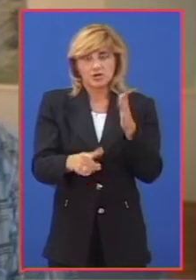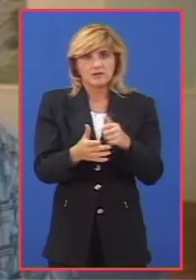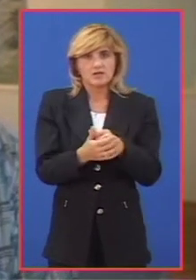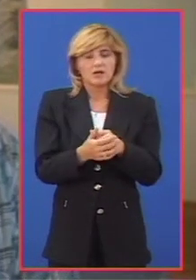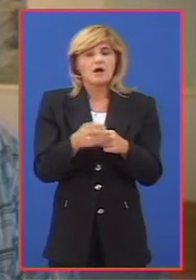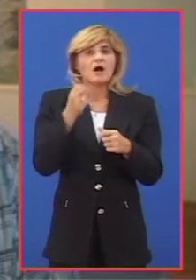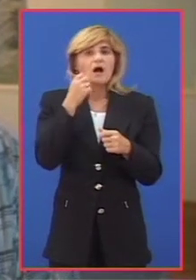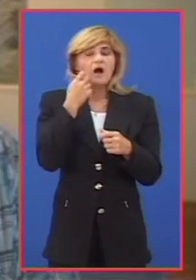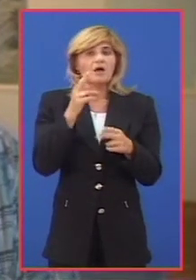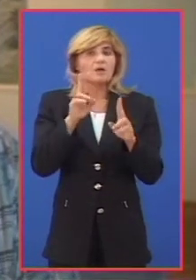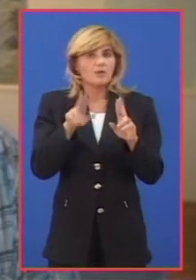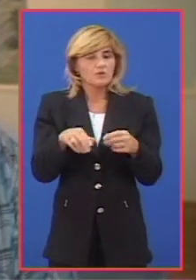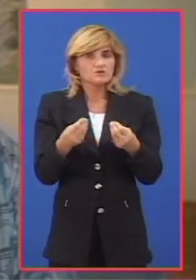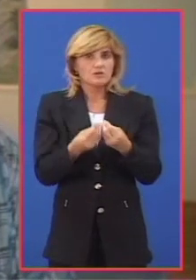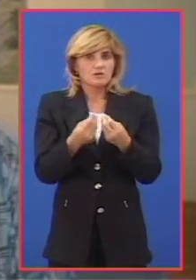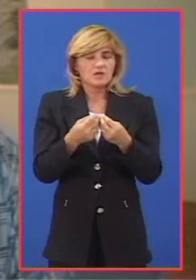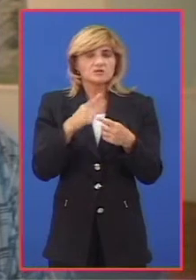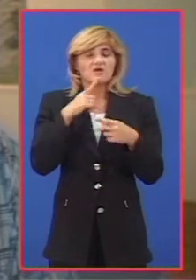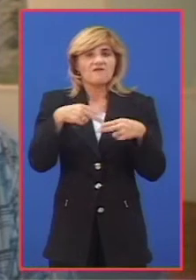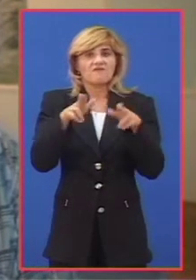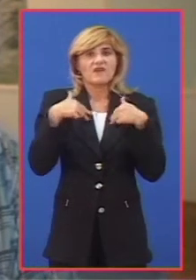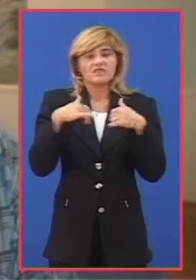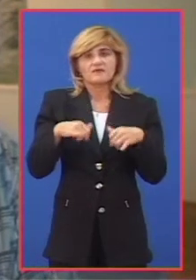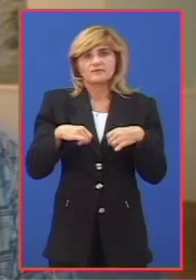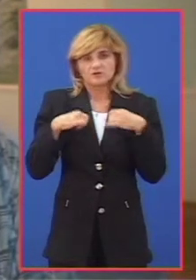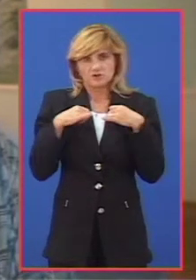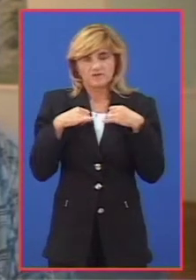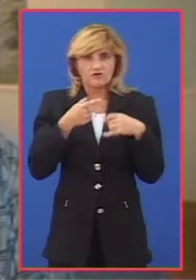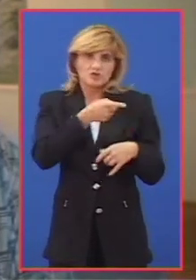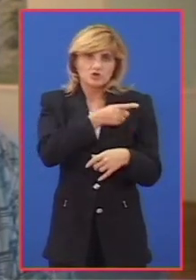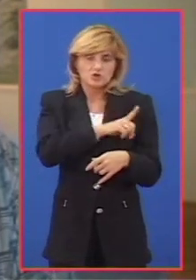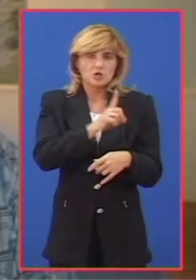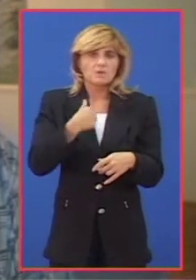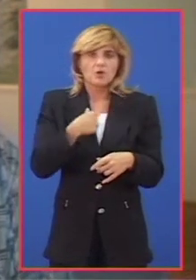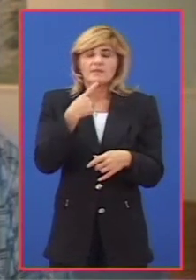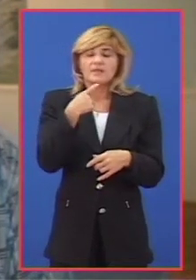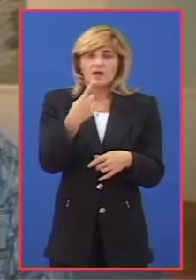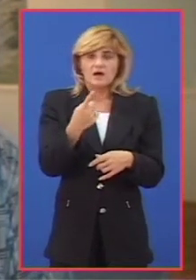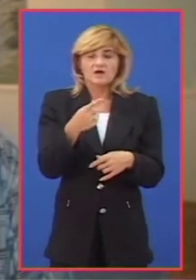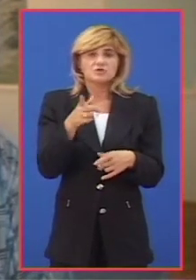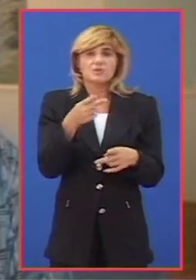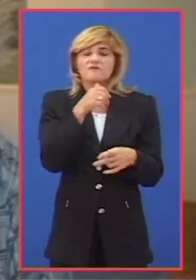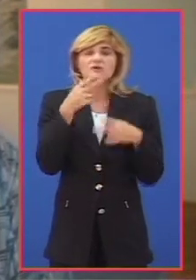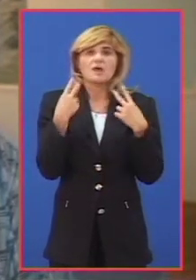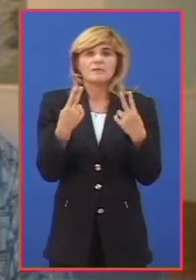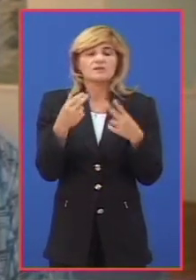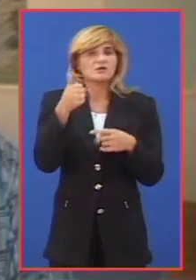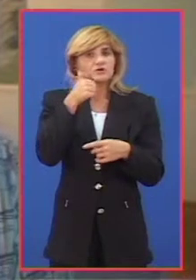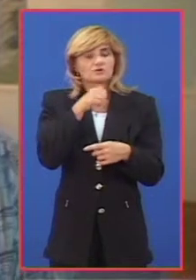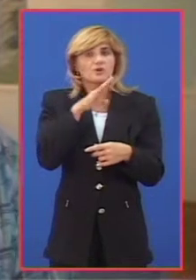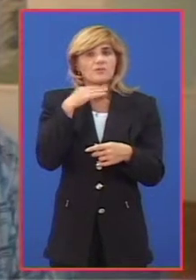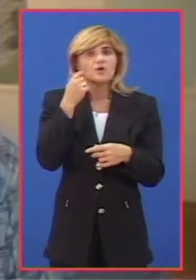kada možemo da vratimo u život. Nažalost moram da kažem da je ovo bitno i zato jer nažalost